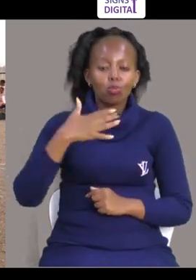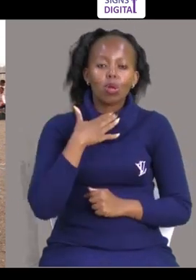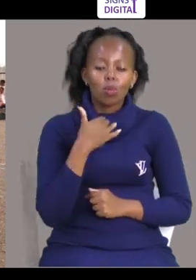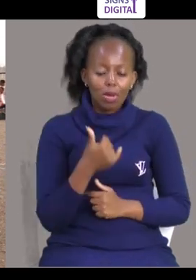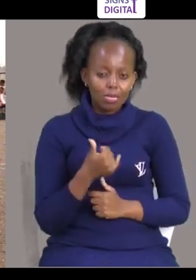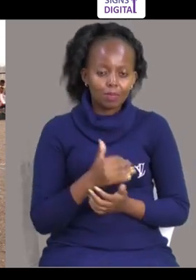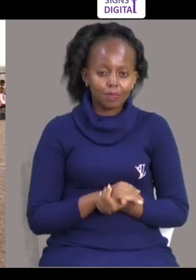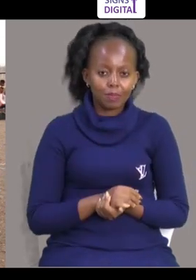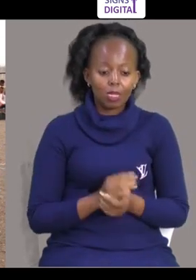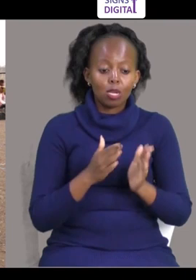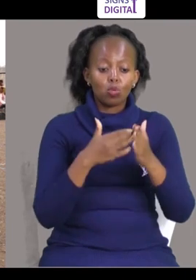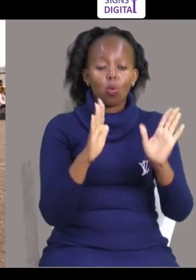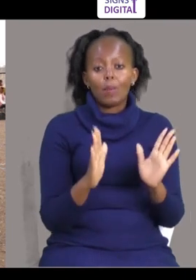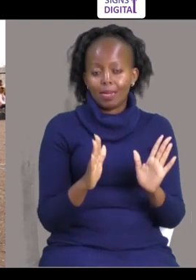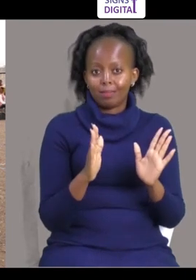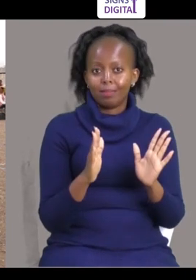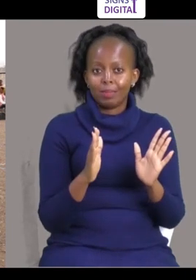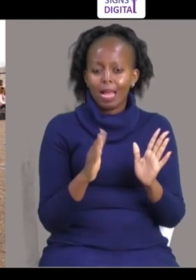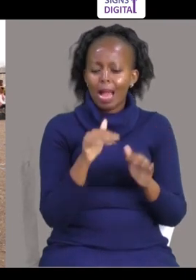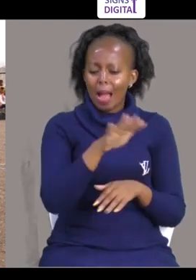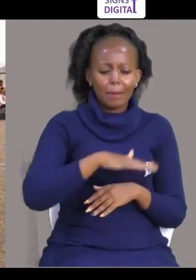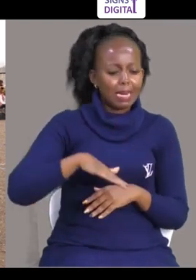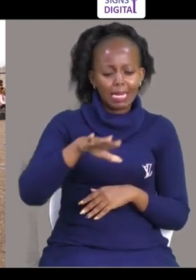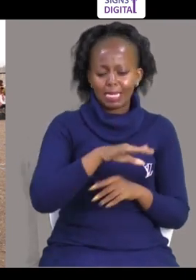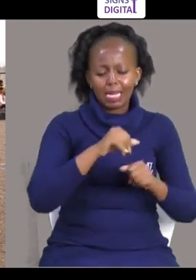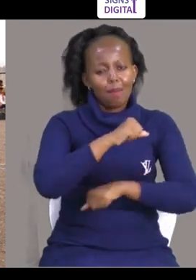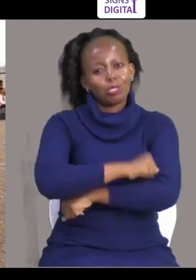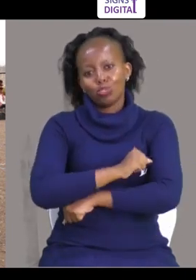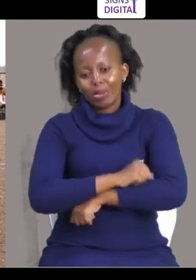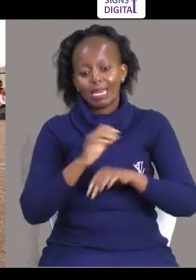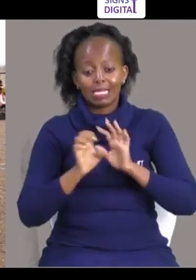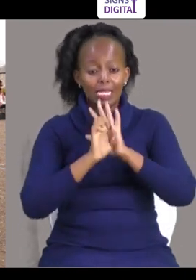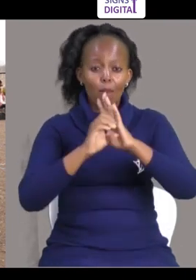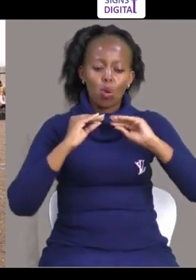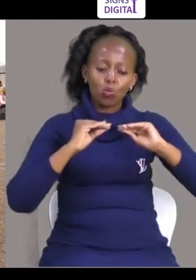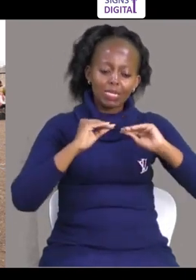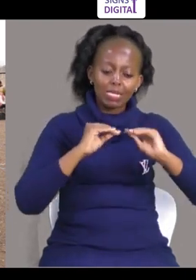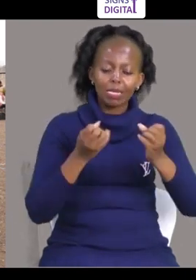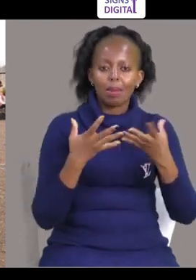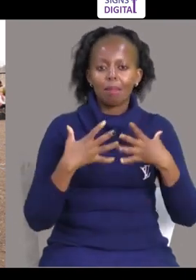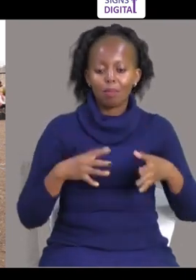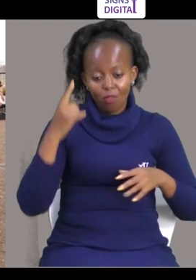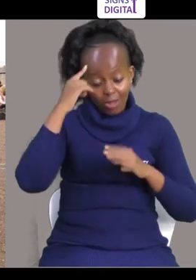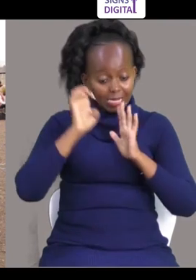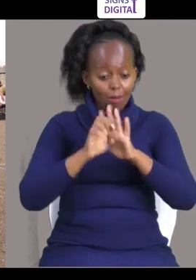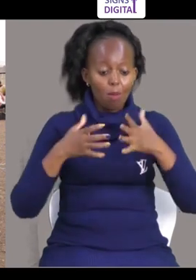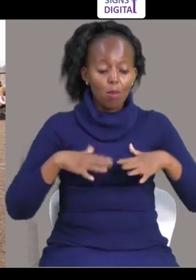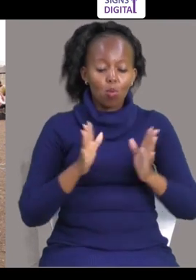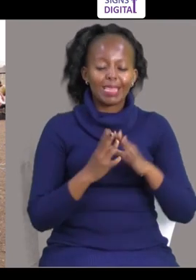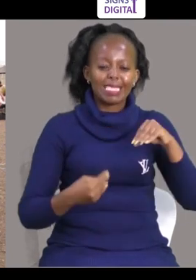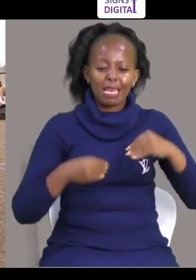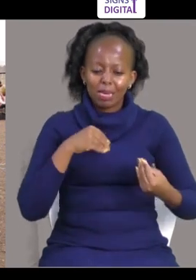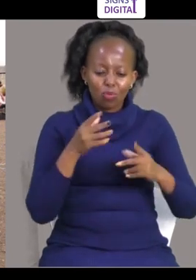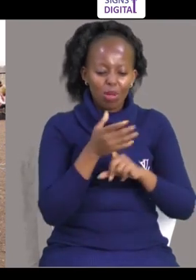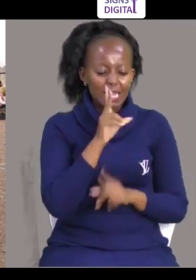tukona maono kubwa sana Tunataka kufungua Hata kama ni mahali kama shure hivi Tufunze